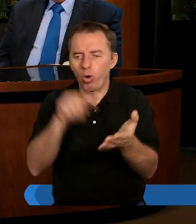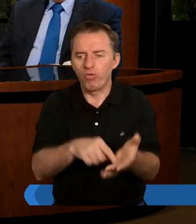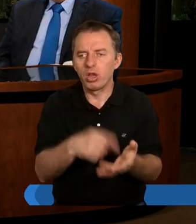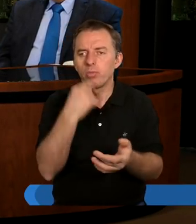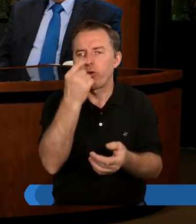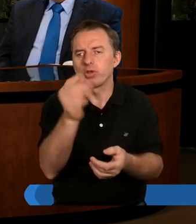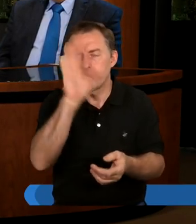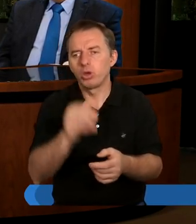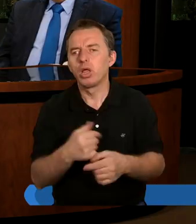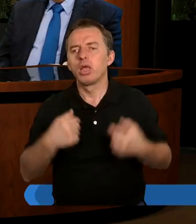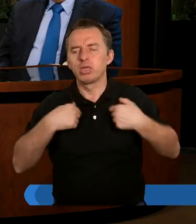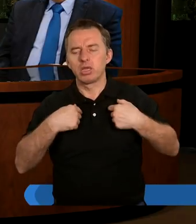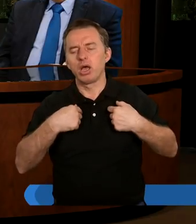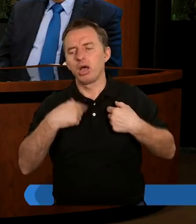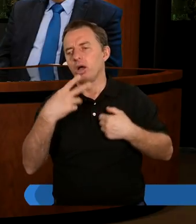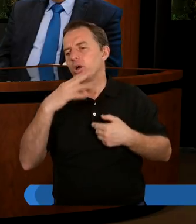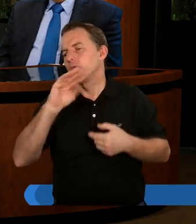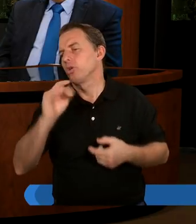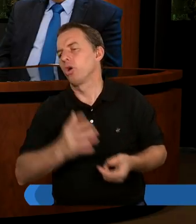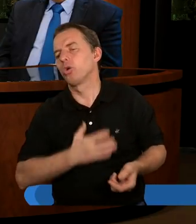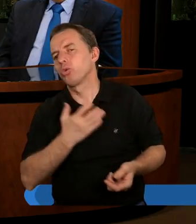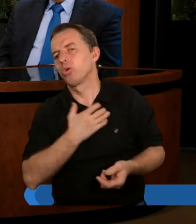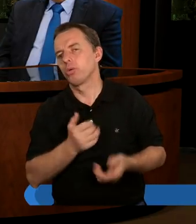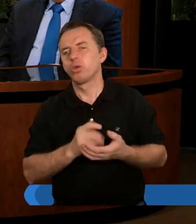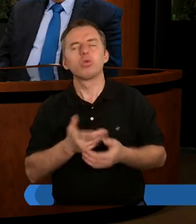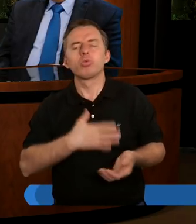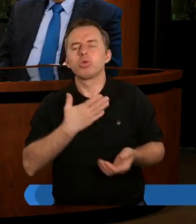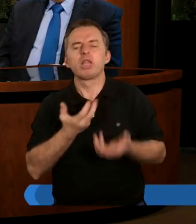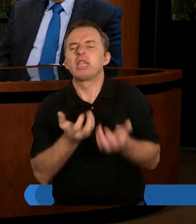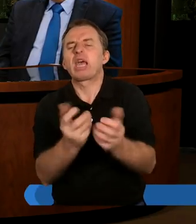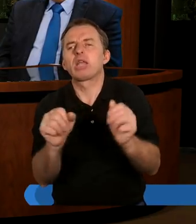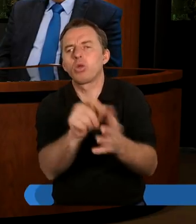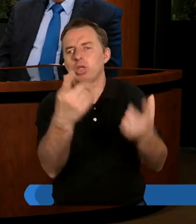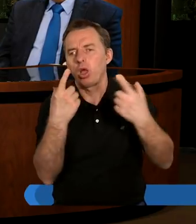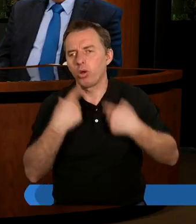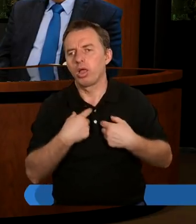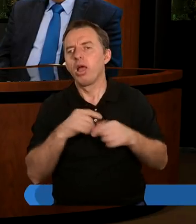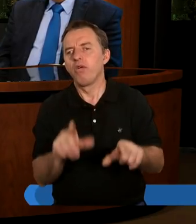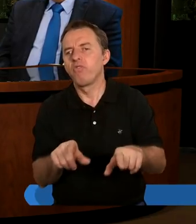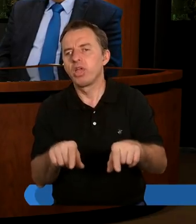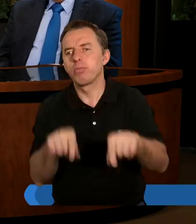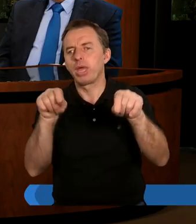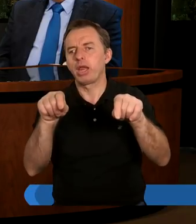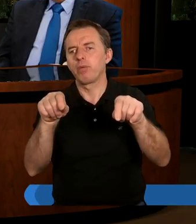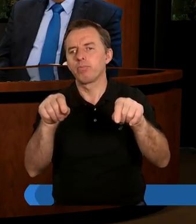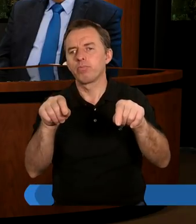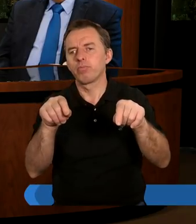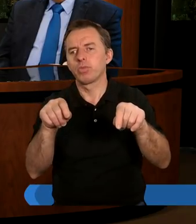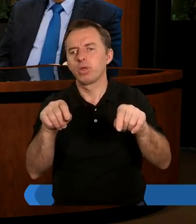powinniśmy powiedzieć Panu Bogu, Boże, ja nie czuję przebaczenia, czuję niechęć do tej osoby, ale wybieram.